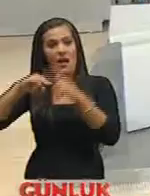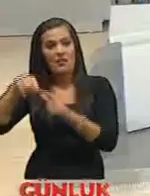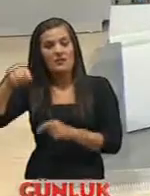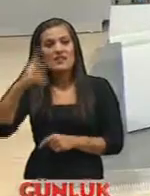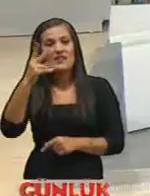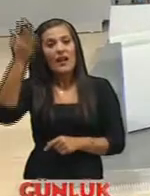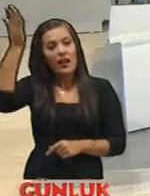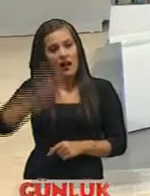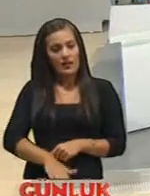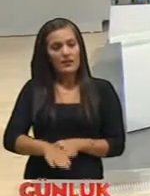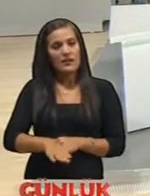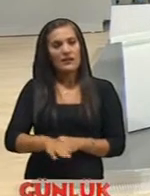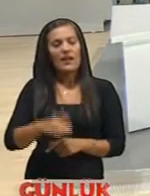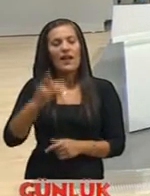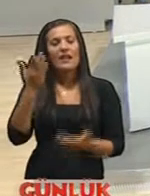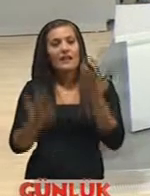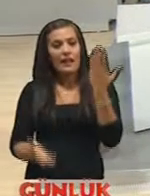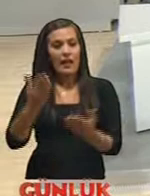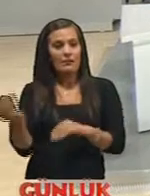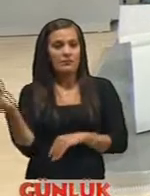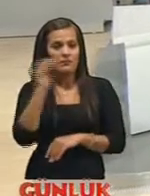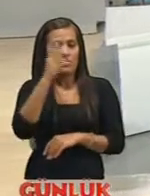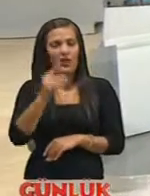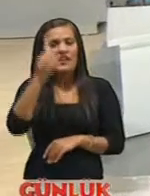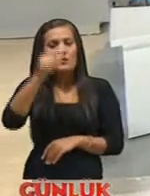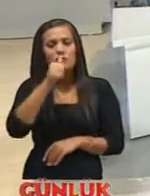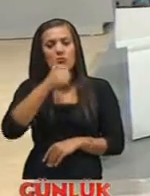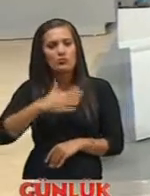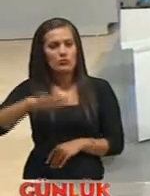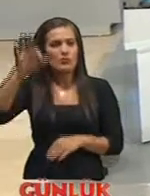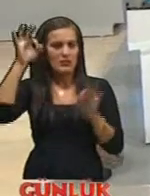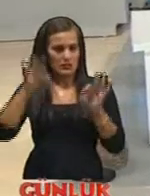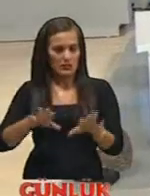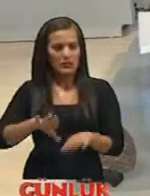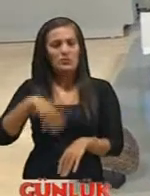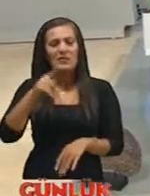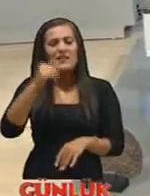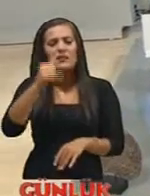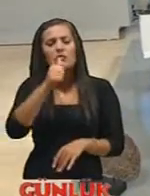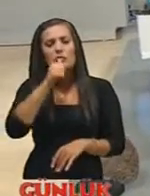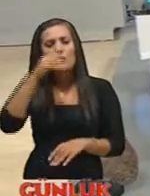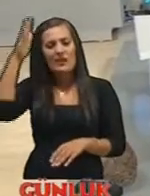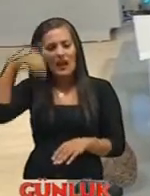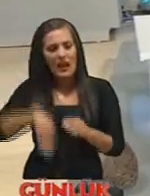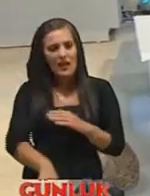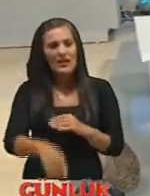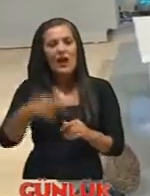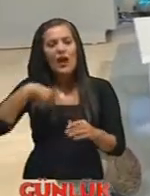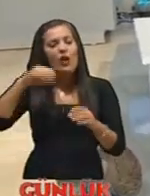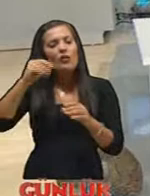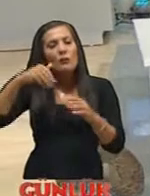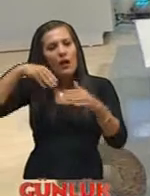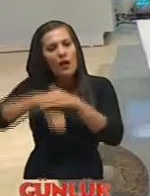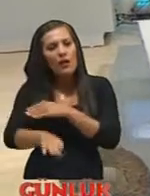2'nin altında Değere ulaştığı Önce yüzey suları kirleniyor Bu kirli sular yeraltına nüfuz ediyor Yeraltı sularımız kirleniyor